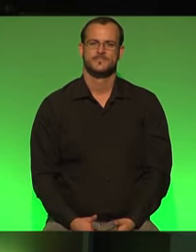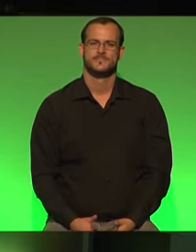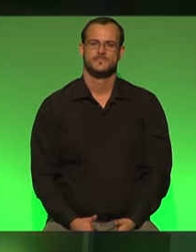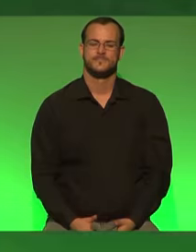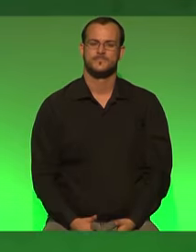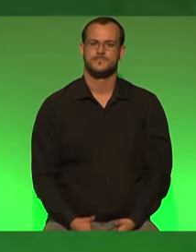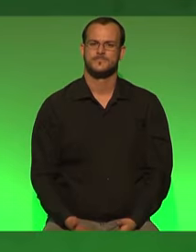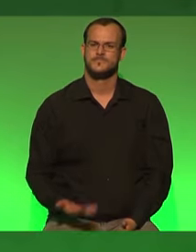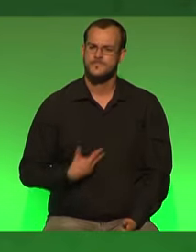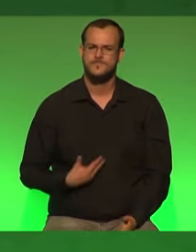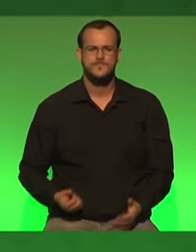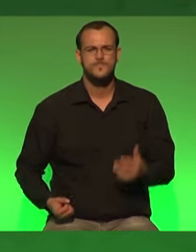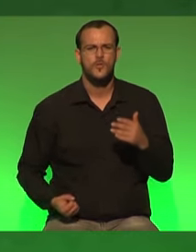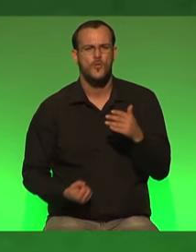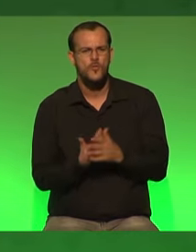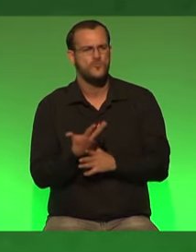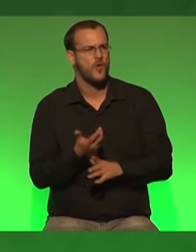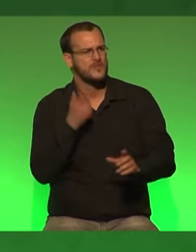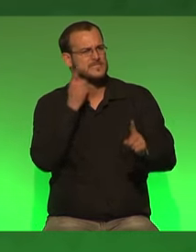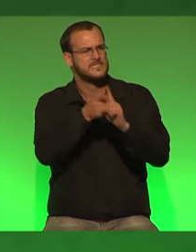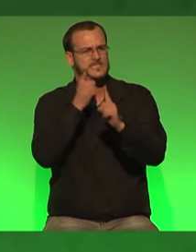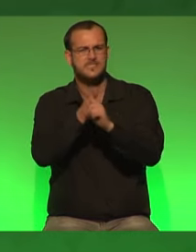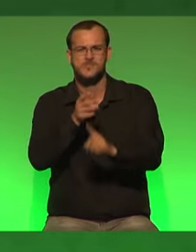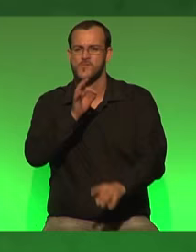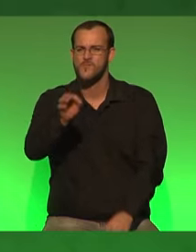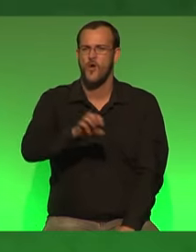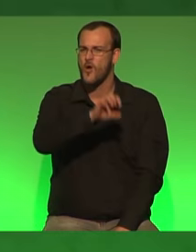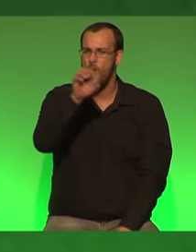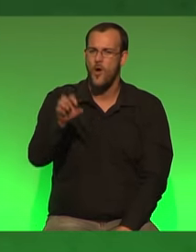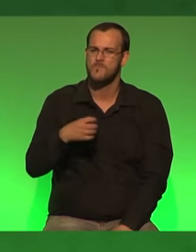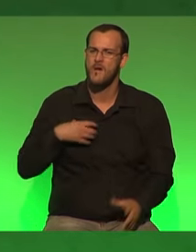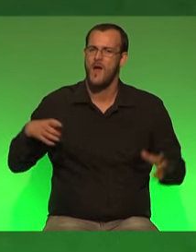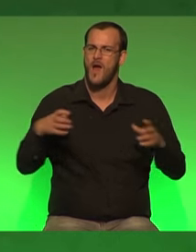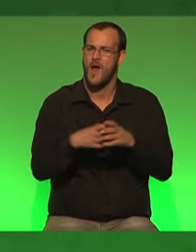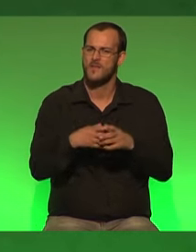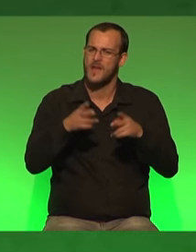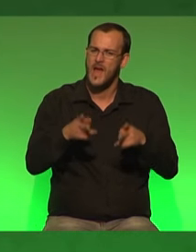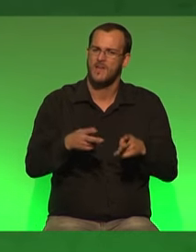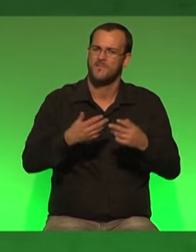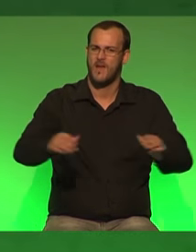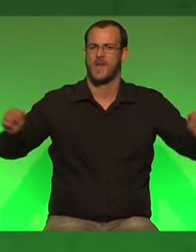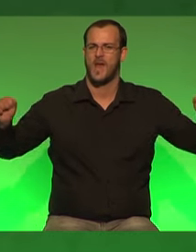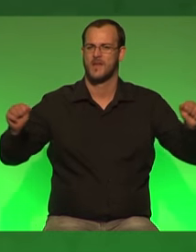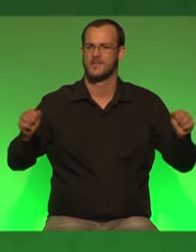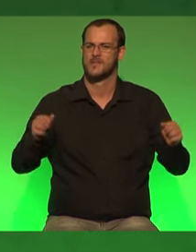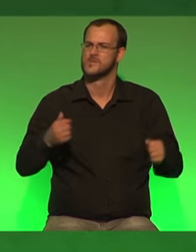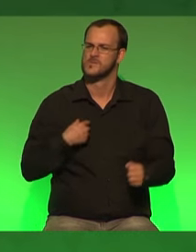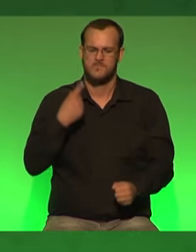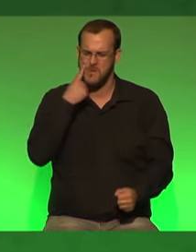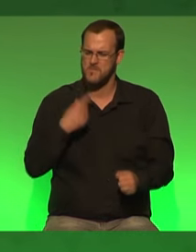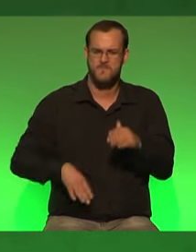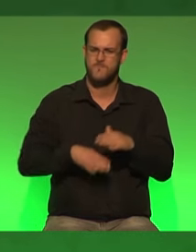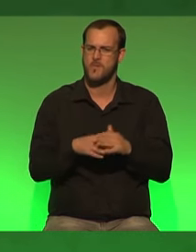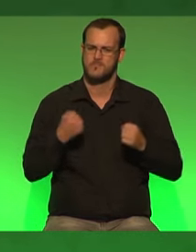lass uns aufbrechen zu neuen ufern für europa für einigkeit für recht und freiheit so überzeugend wie nie und so